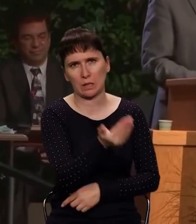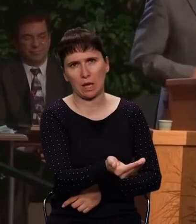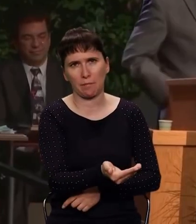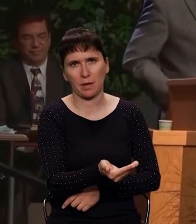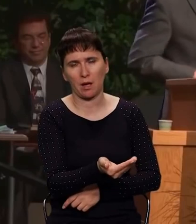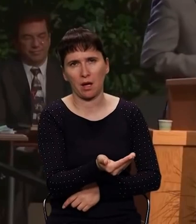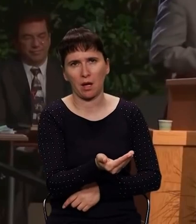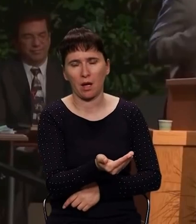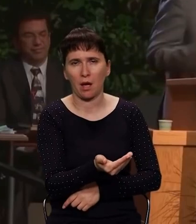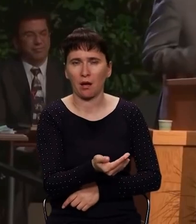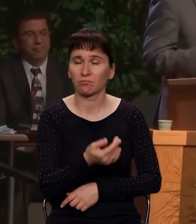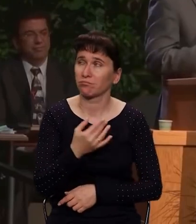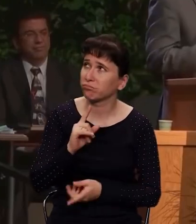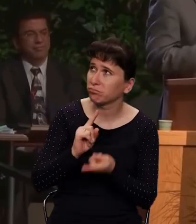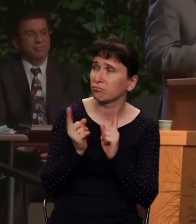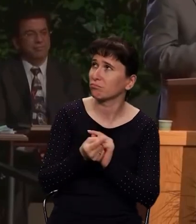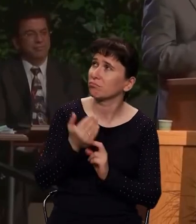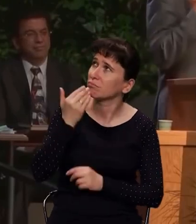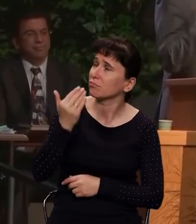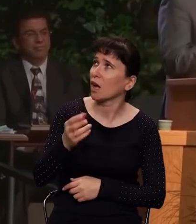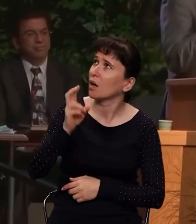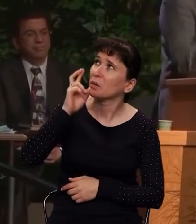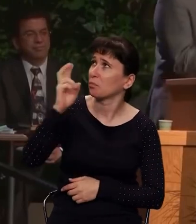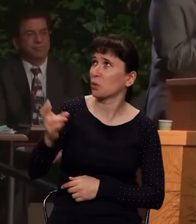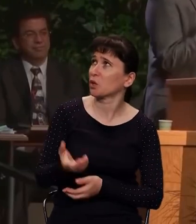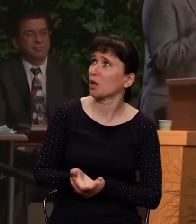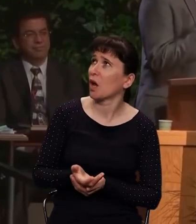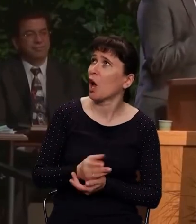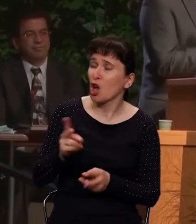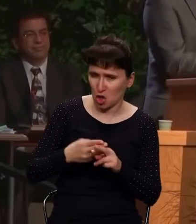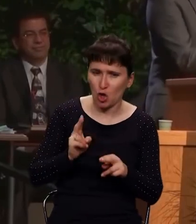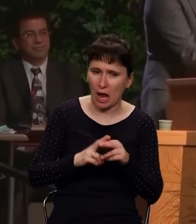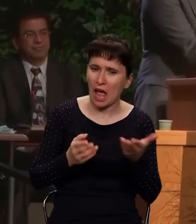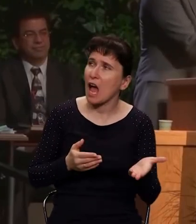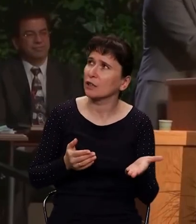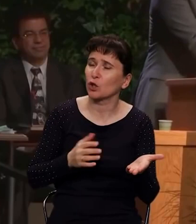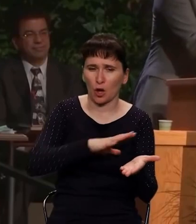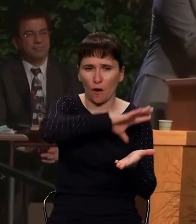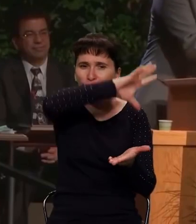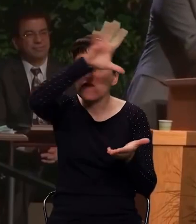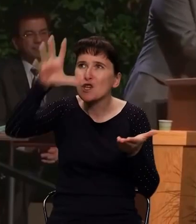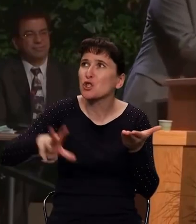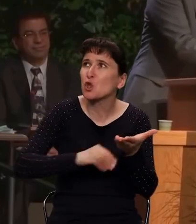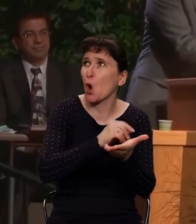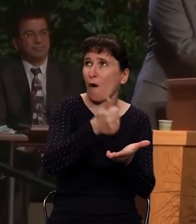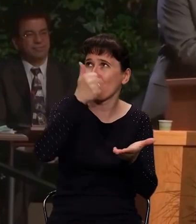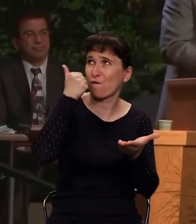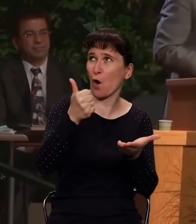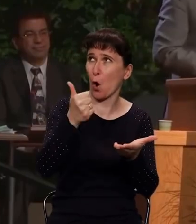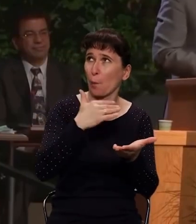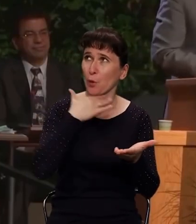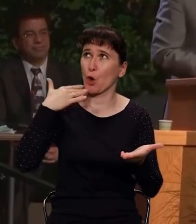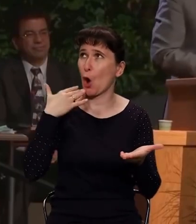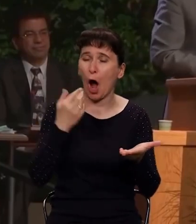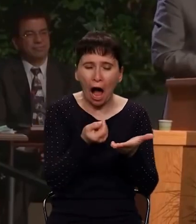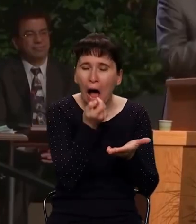А я хотел бы спросить, Бог, неужели ты не можешь посмотреть на все остальное, чего много?